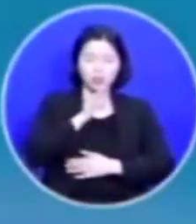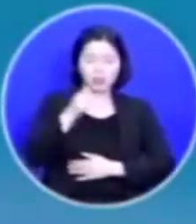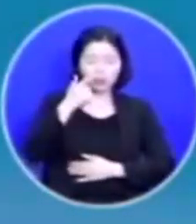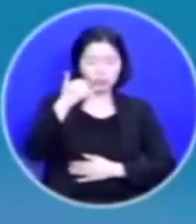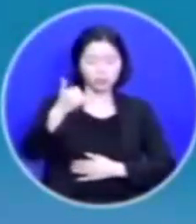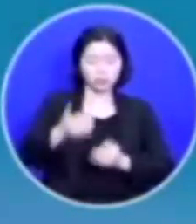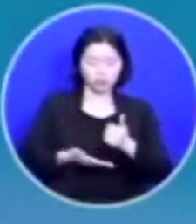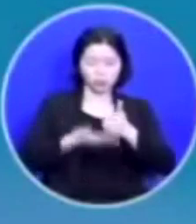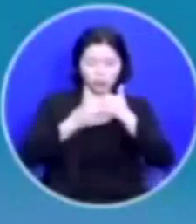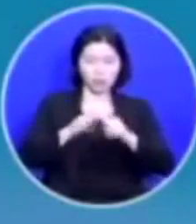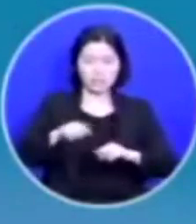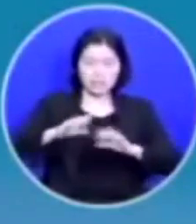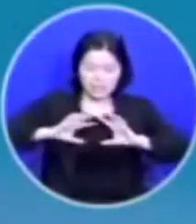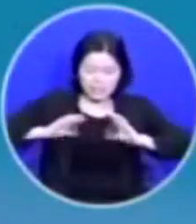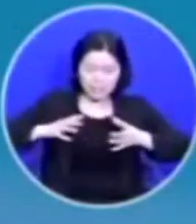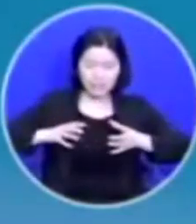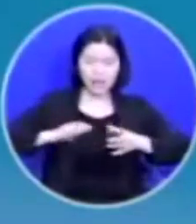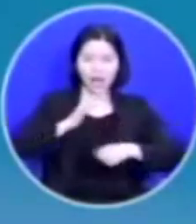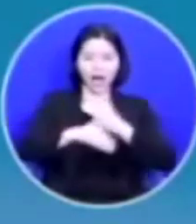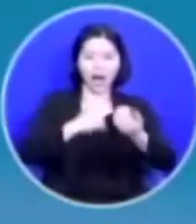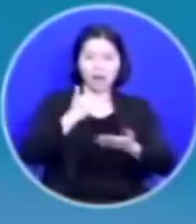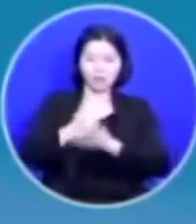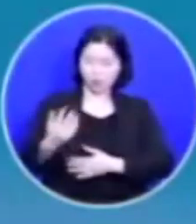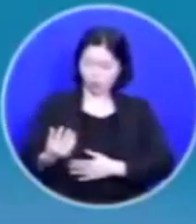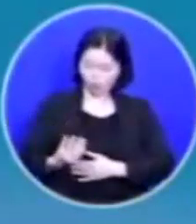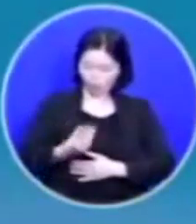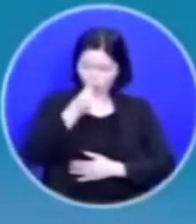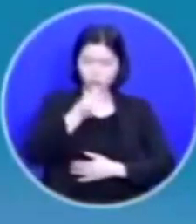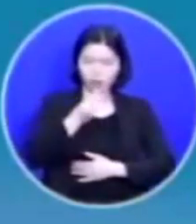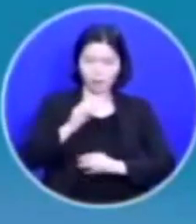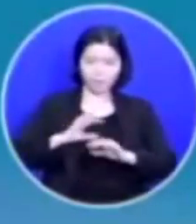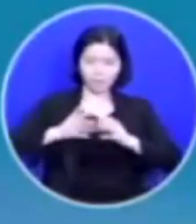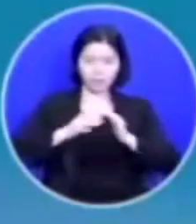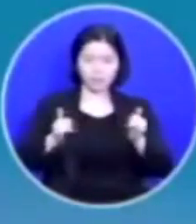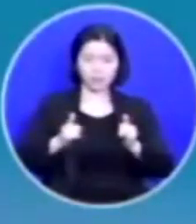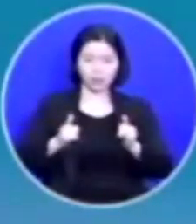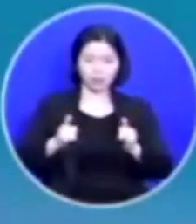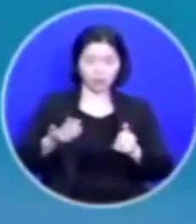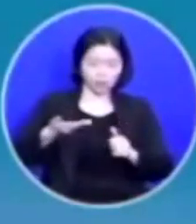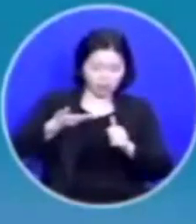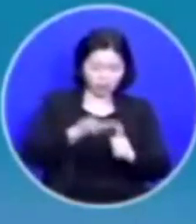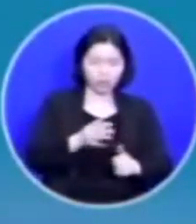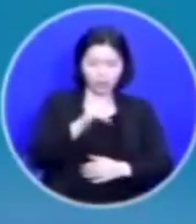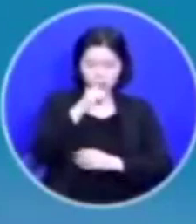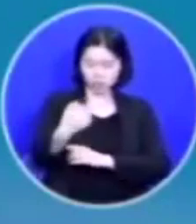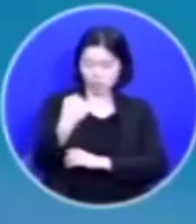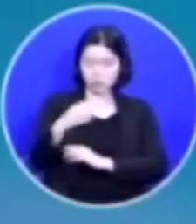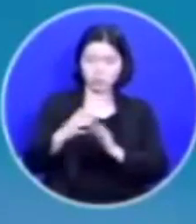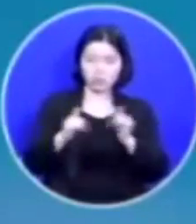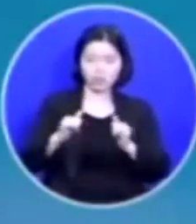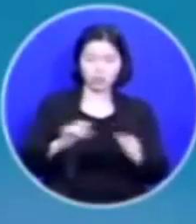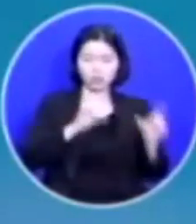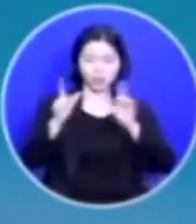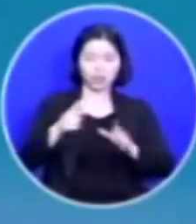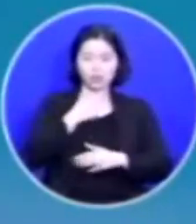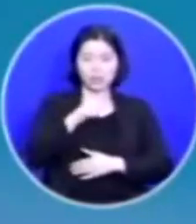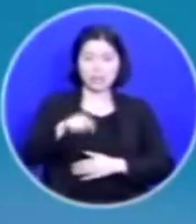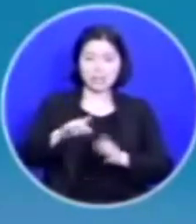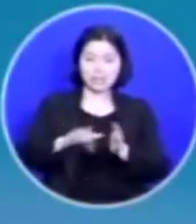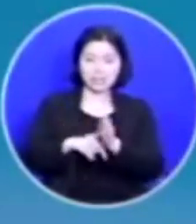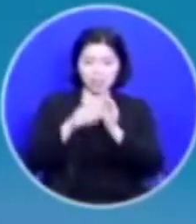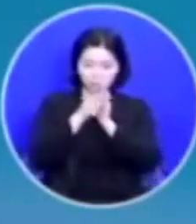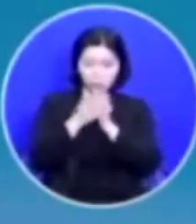이 세상에서 하나님의 거룩한 백성으로 영향력 있는 삶을 살기를 추건합니다 이 시간에 기도할 때